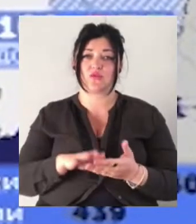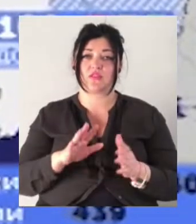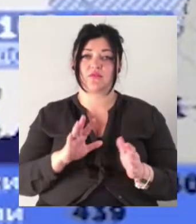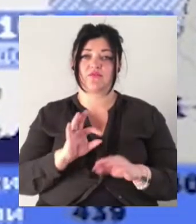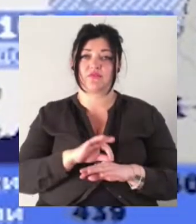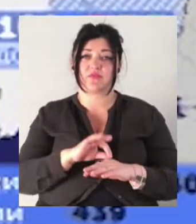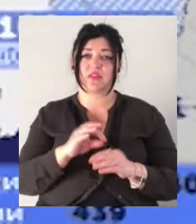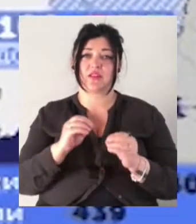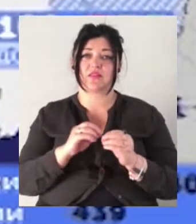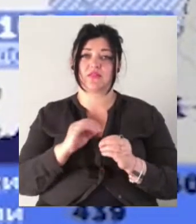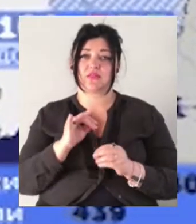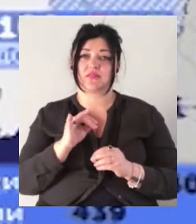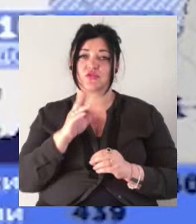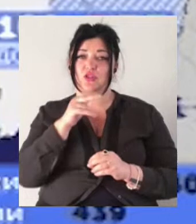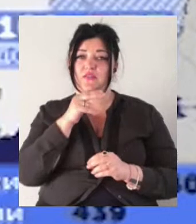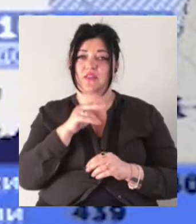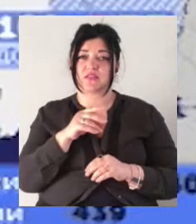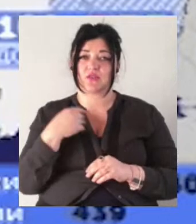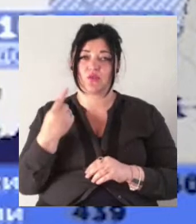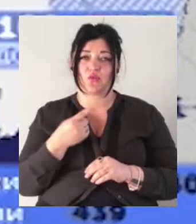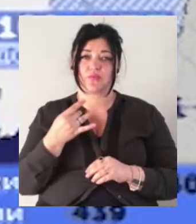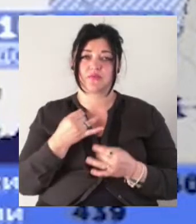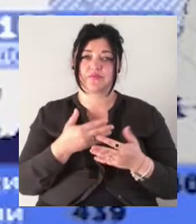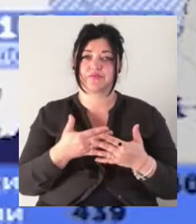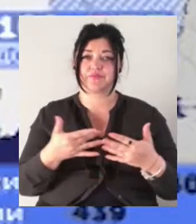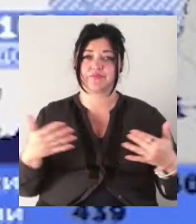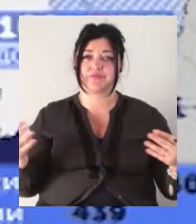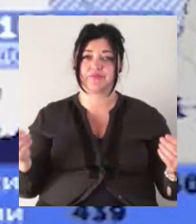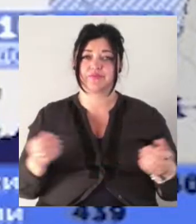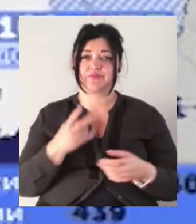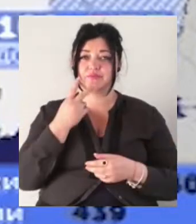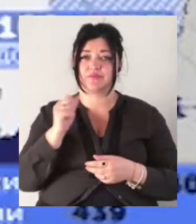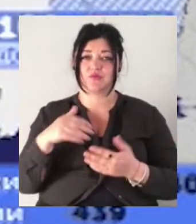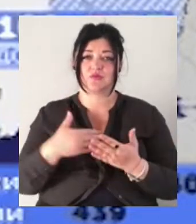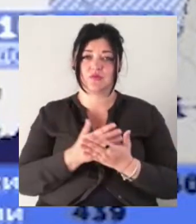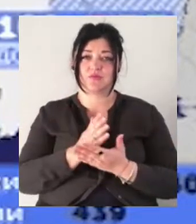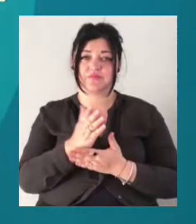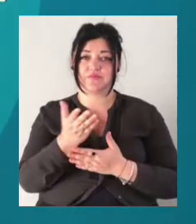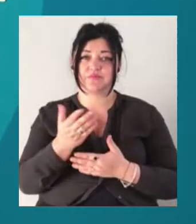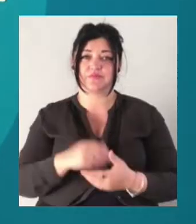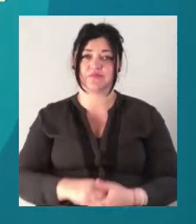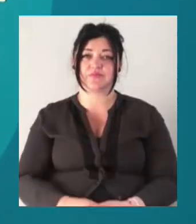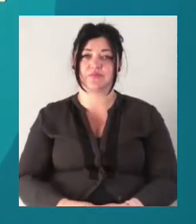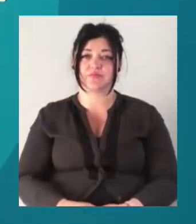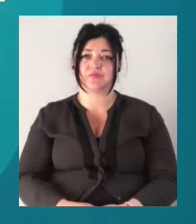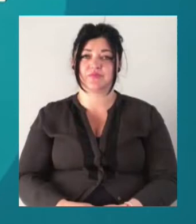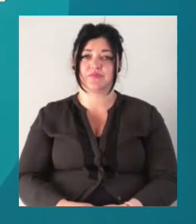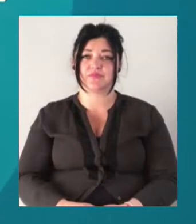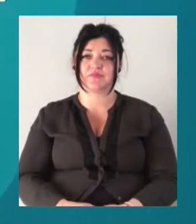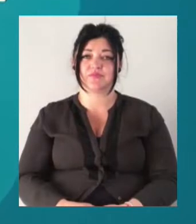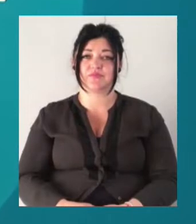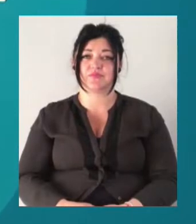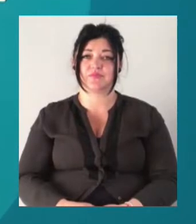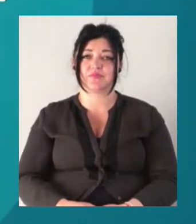Чернівецькій області – 2444 людини. Та в Києві – 1960 людей. Кабінет